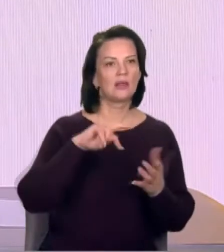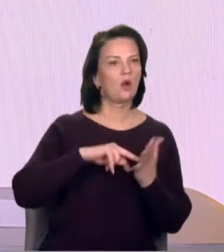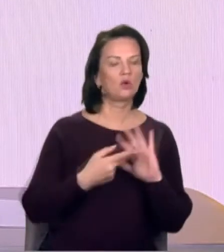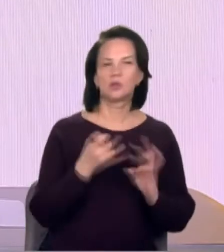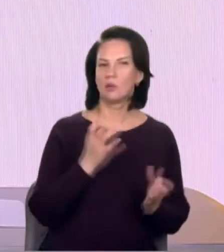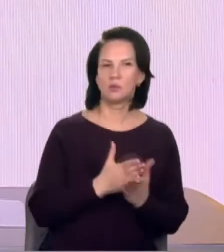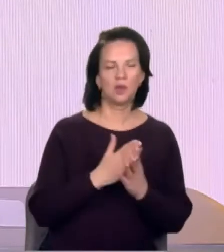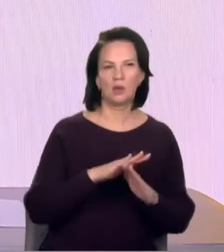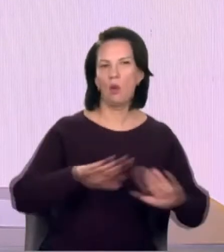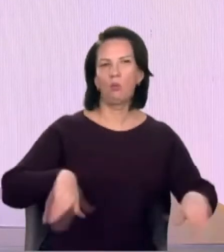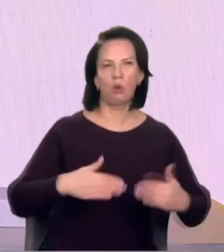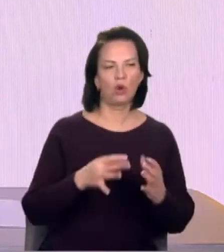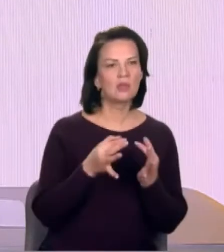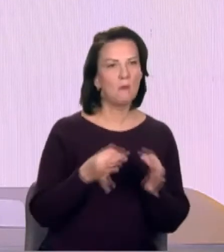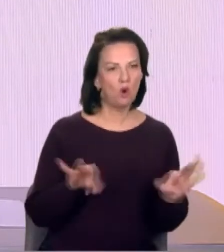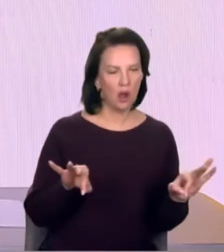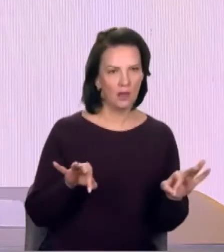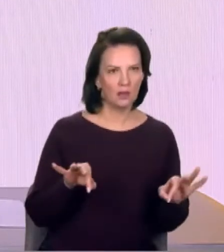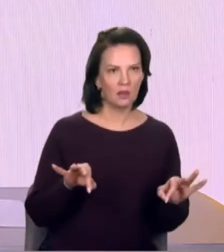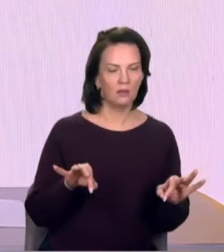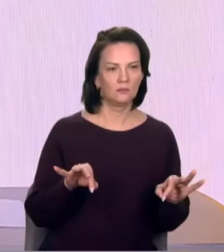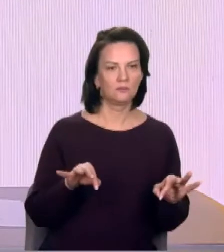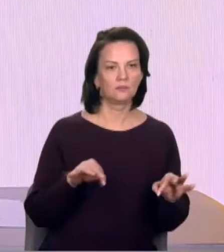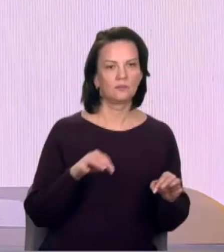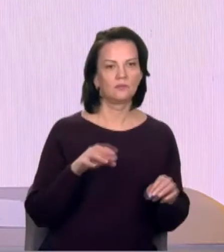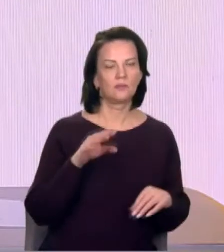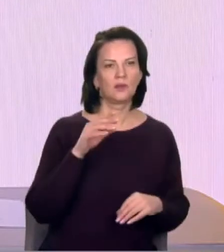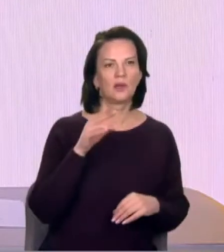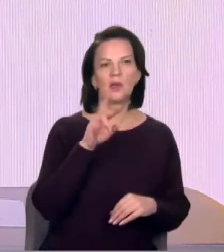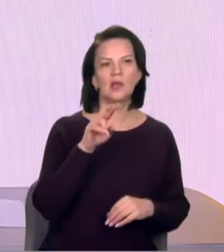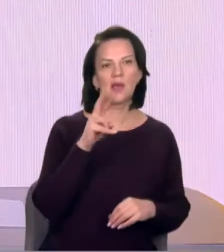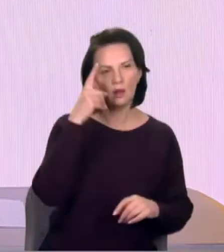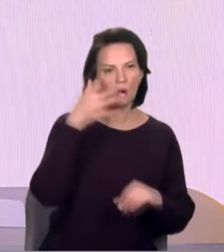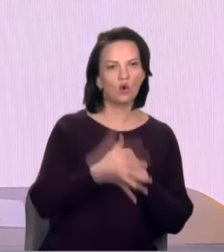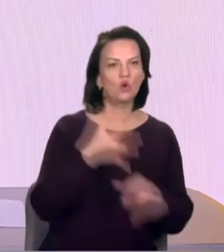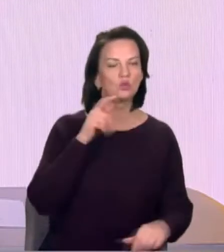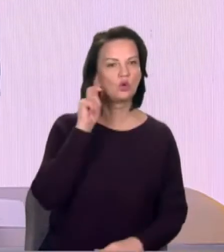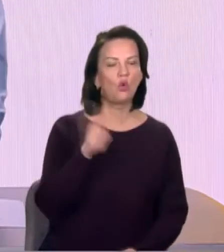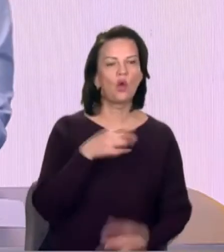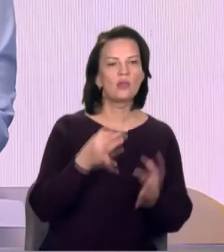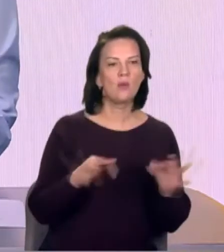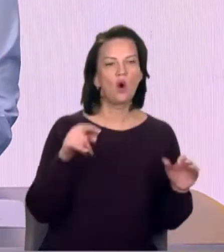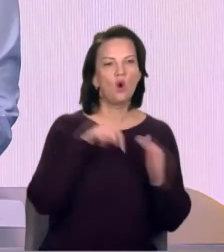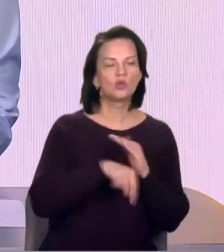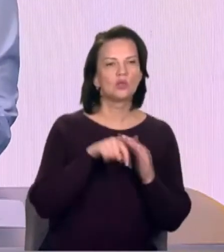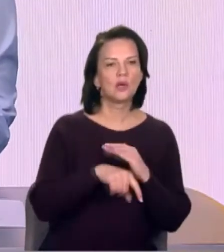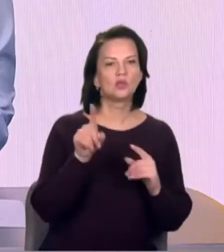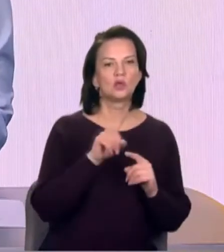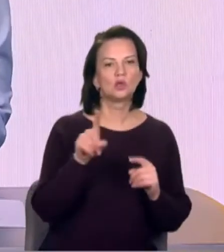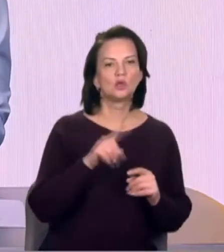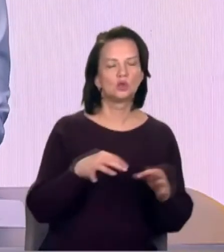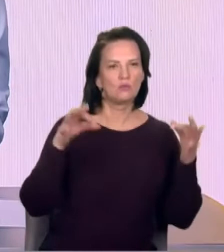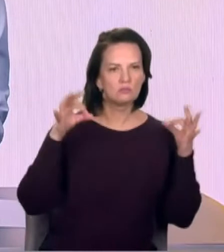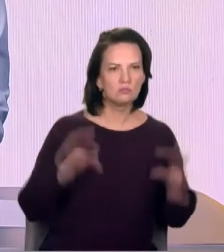і те, як розуміють українці демократію, це означає правосуддя, справедливість, свобода слова, вільні